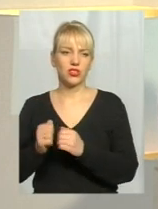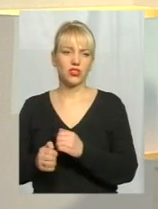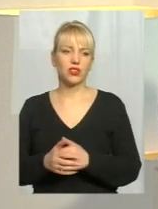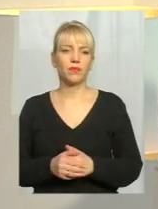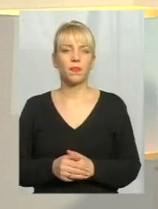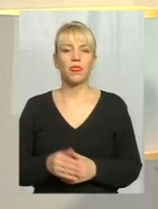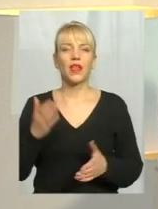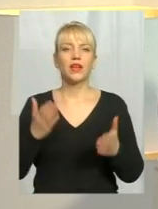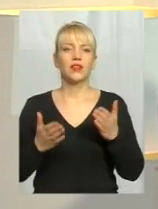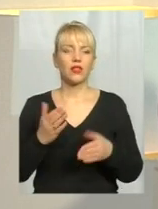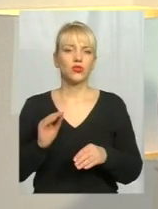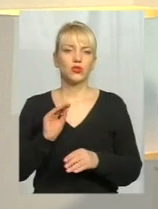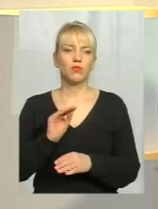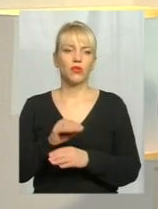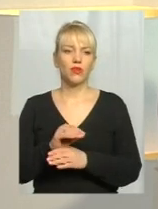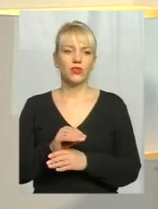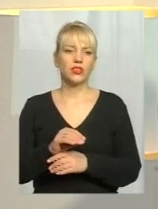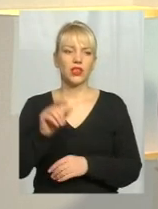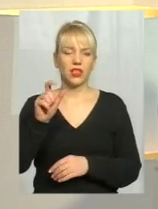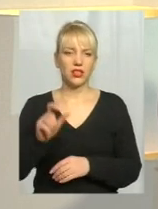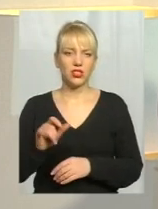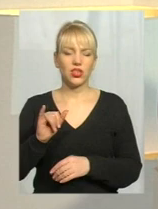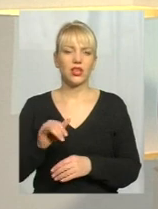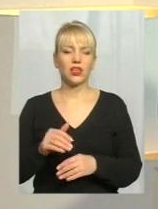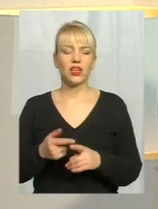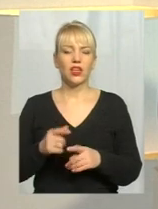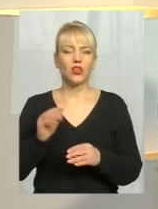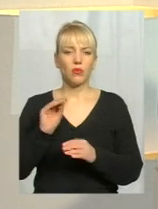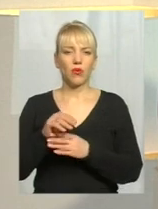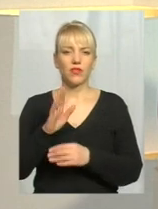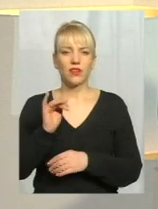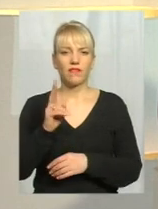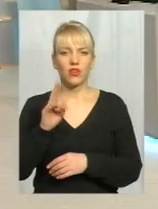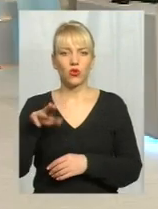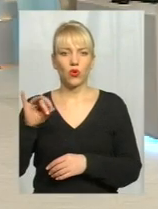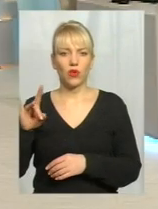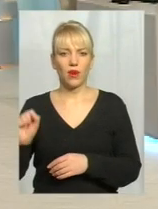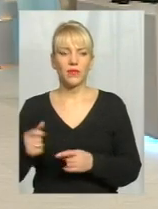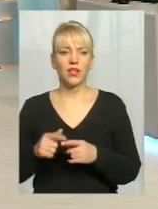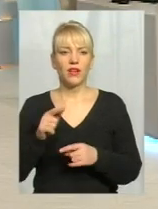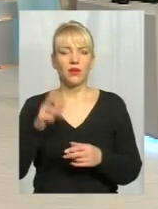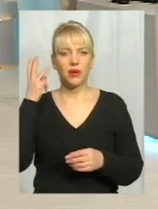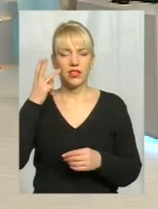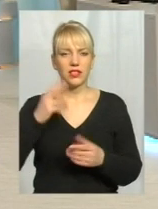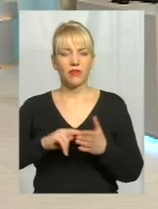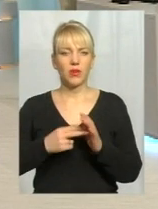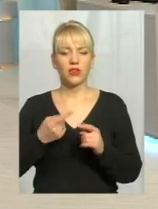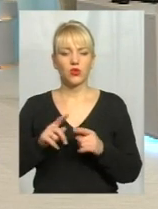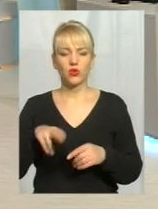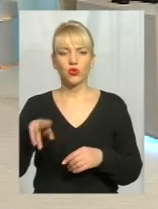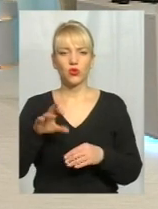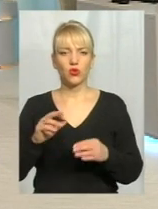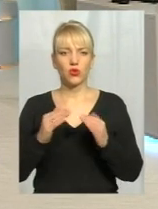Якщо доповнити доповідача і доповнити Віктора, то дійсно Хмельницьків в плані того, що на рахунок житла